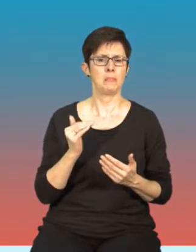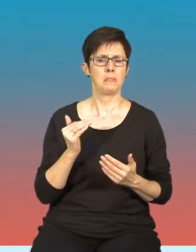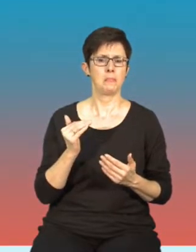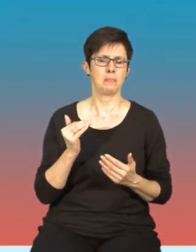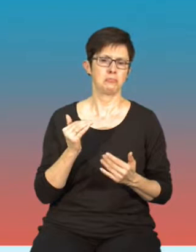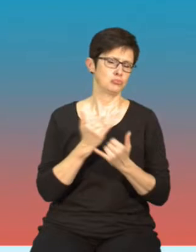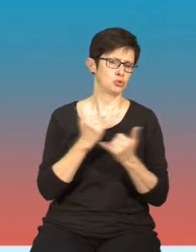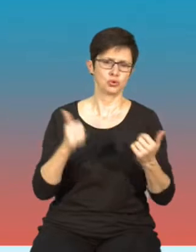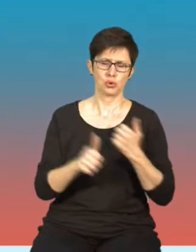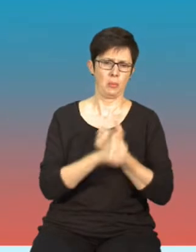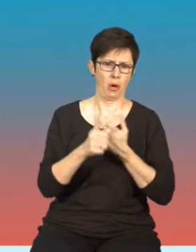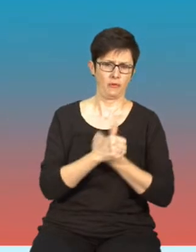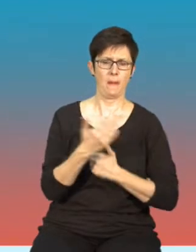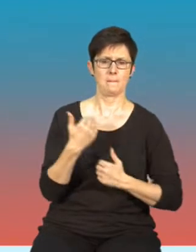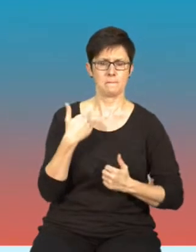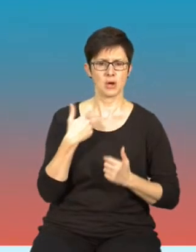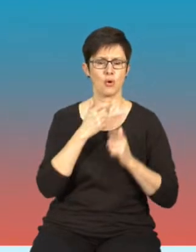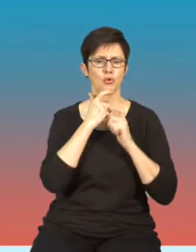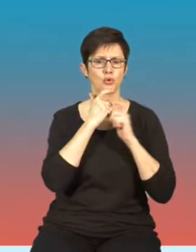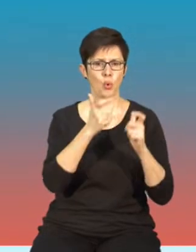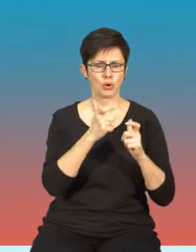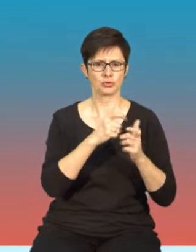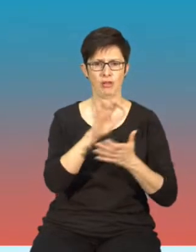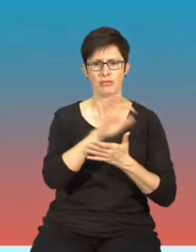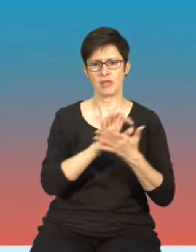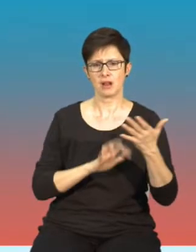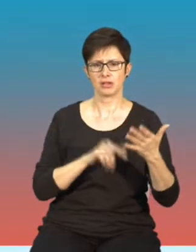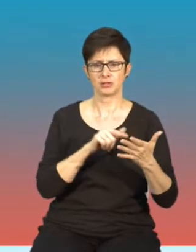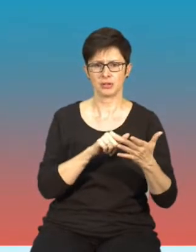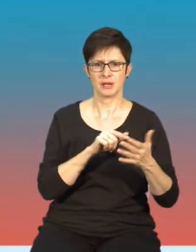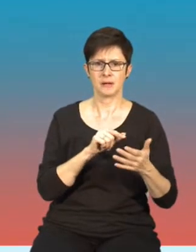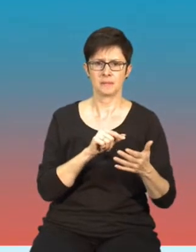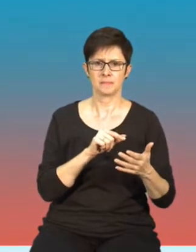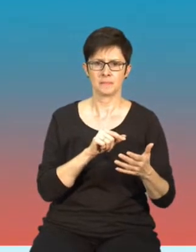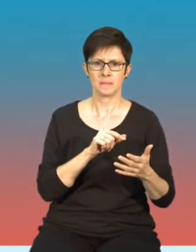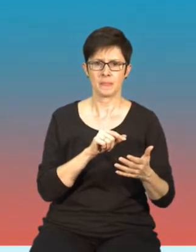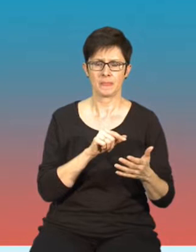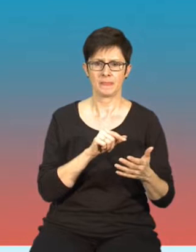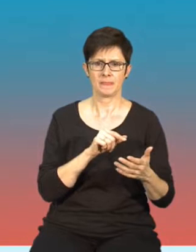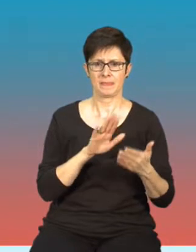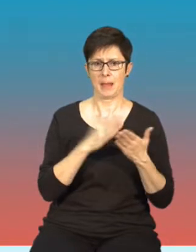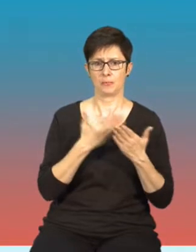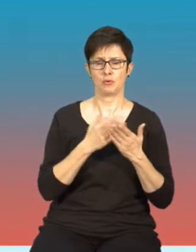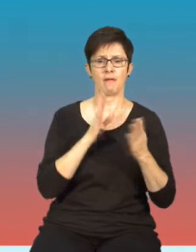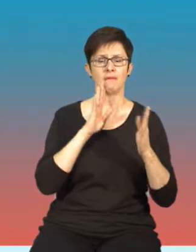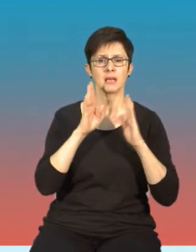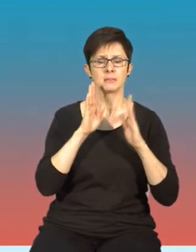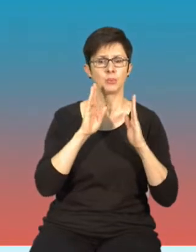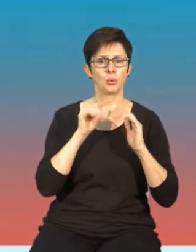reportował treści na którejś z platform. W przypadku Facebooka